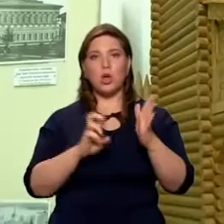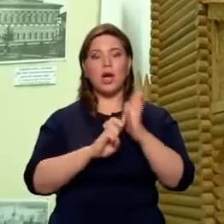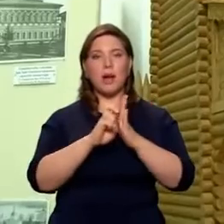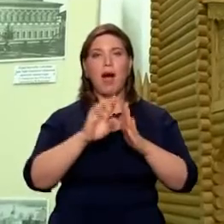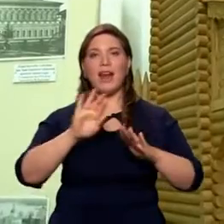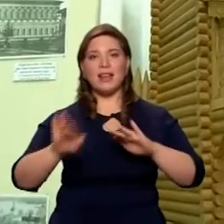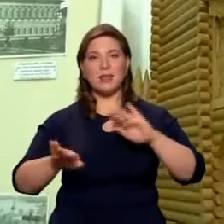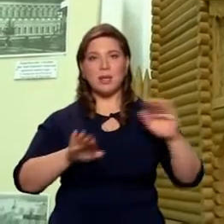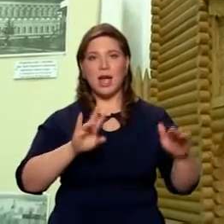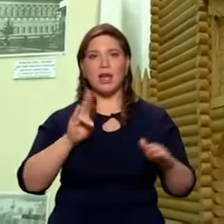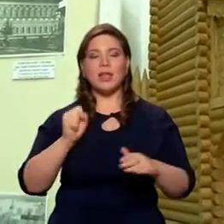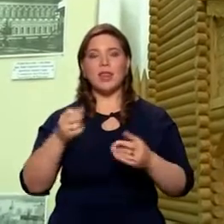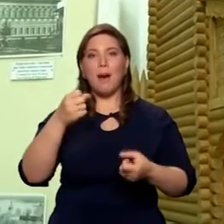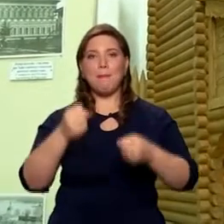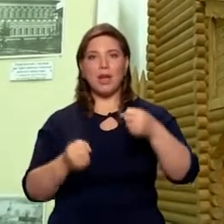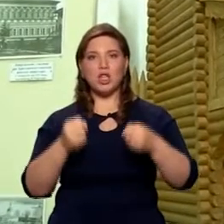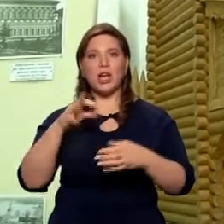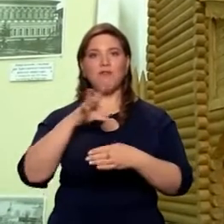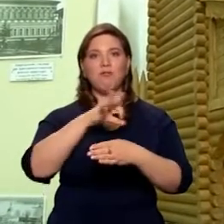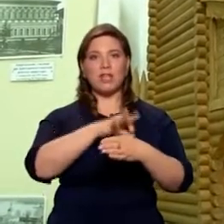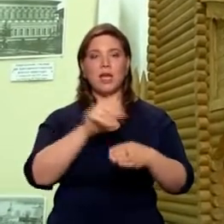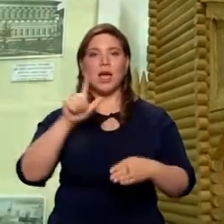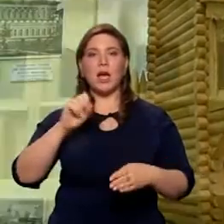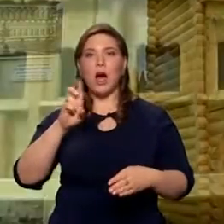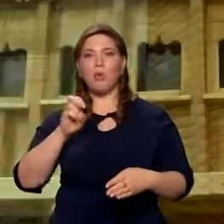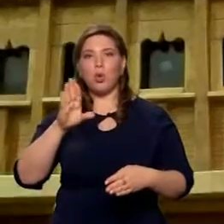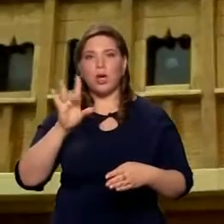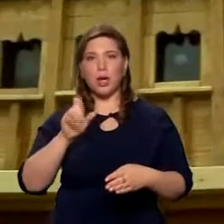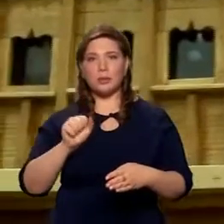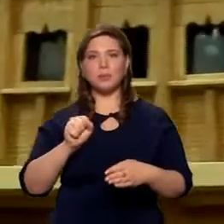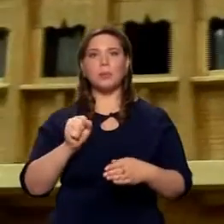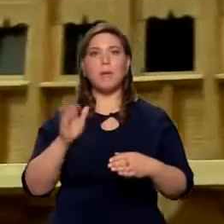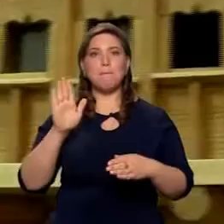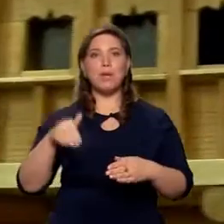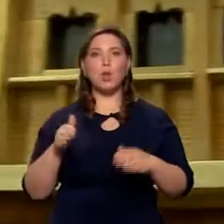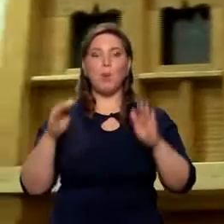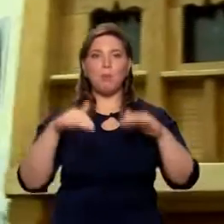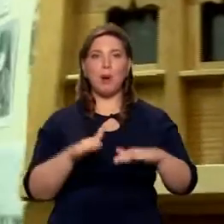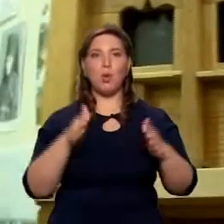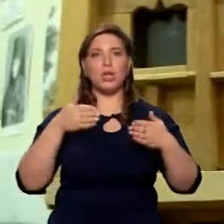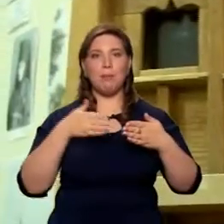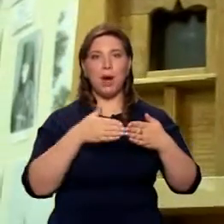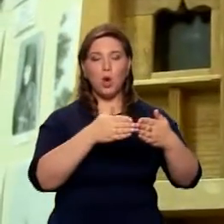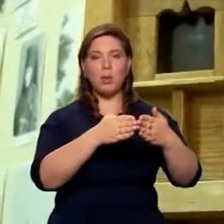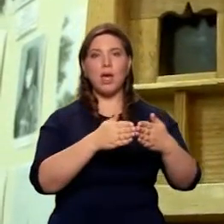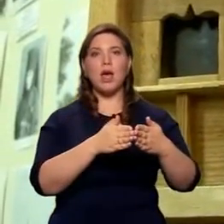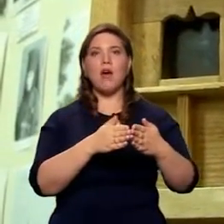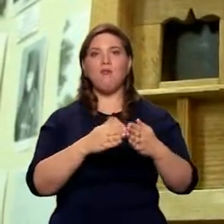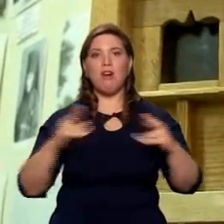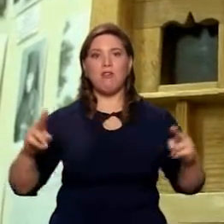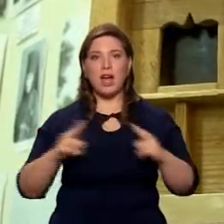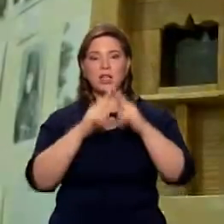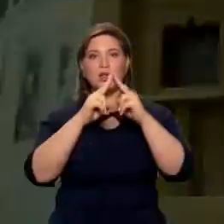Храм разбирали. На лесовозах его везли до Гамбурга, оттуда морем. На морском пароме его отправили во Францию. И там на